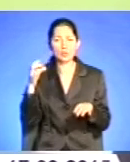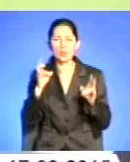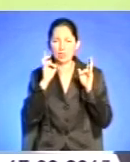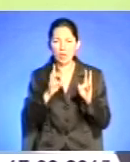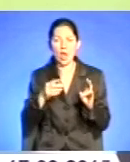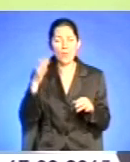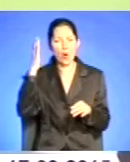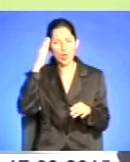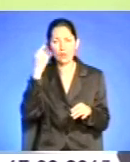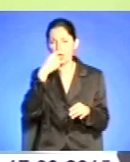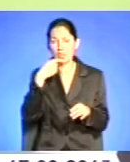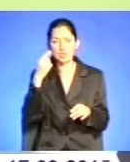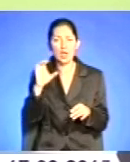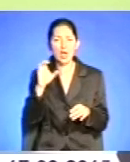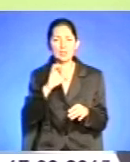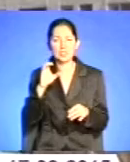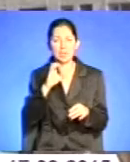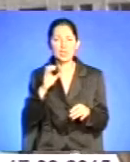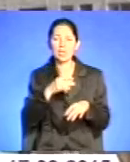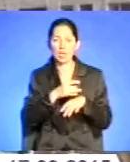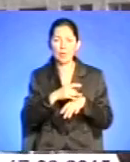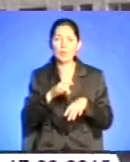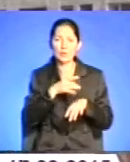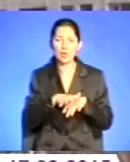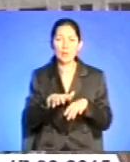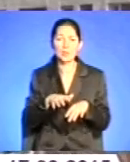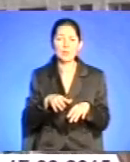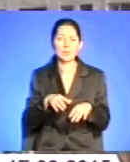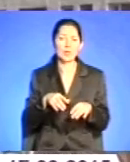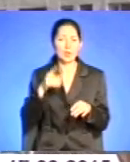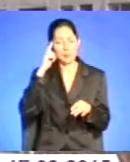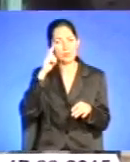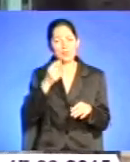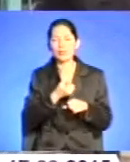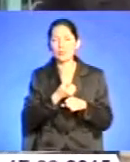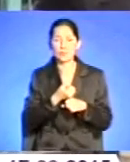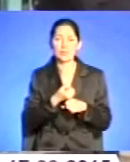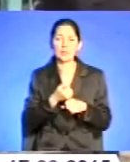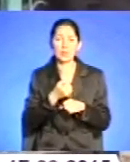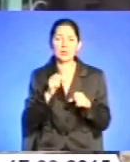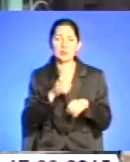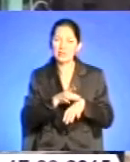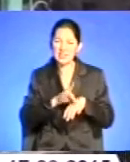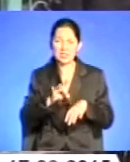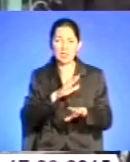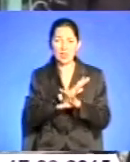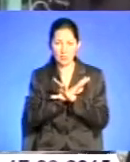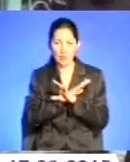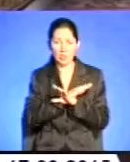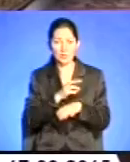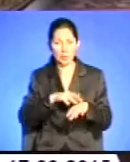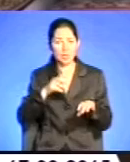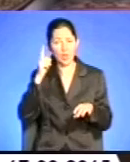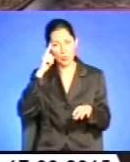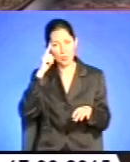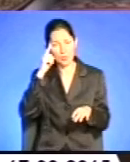та обличчя, а саме сінці садни. Підозри про насильницьку смерть загиблої виникли у правоохоронців ще під час огляду місця події.